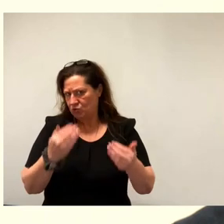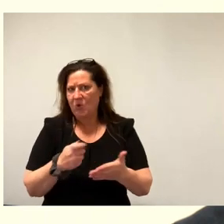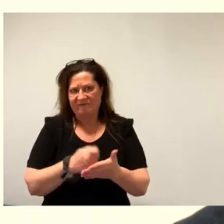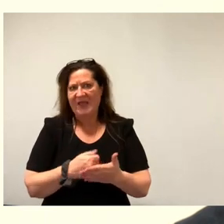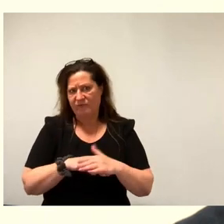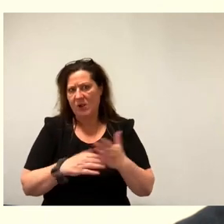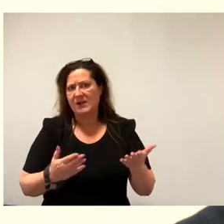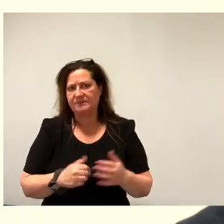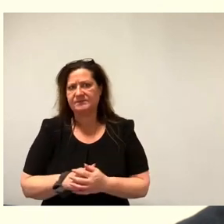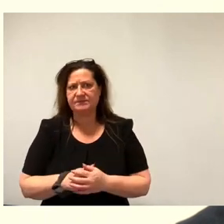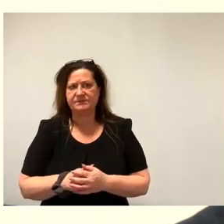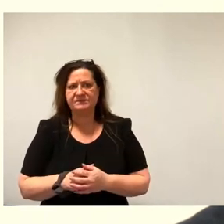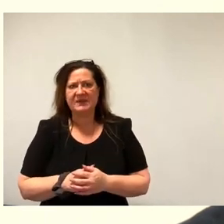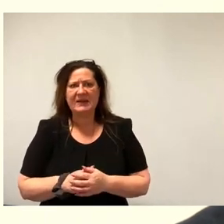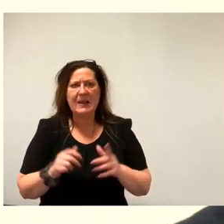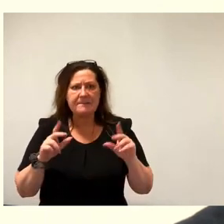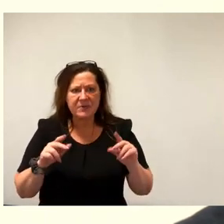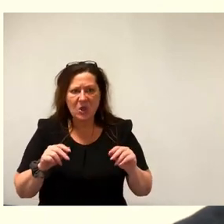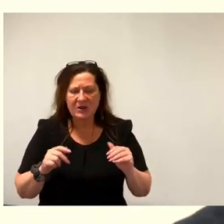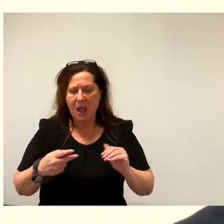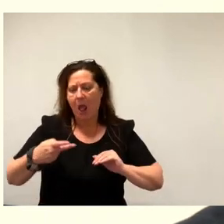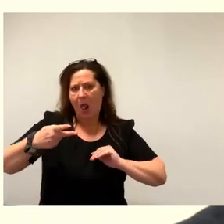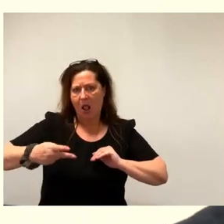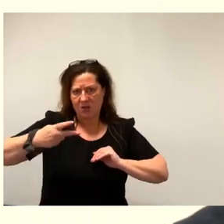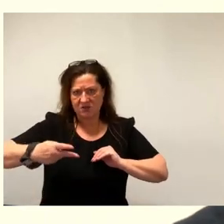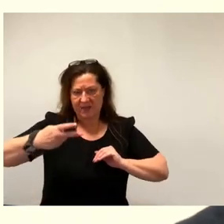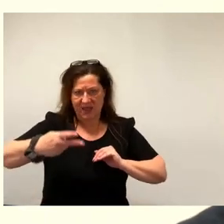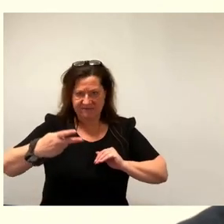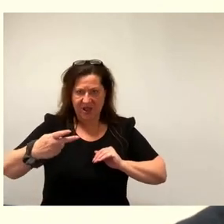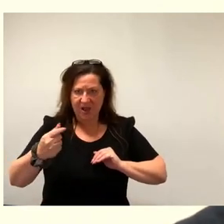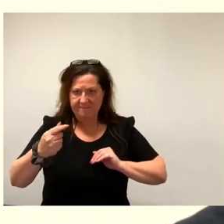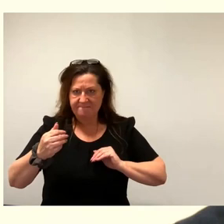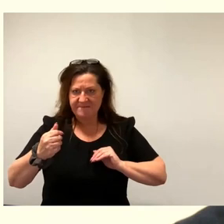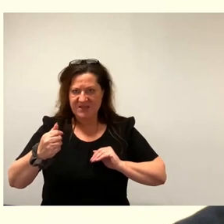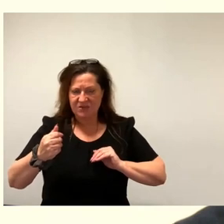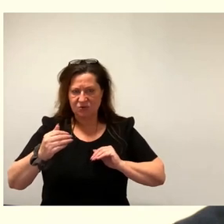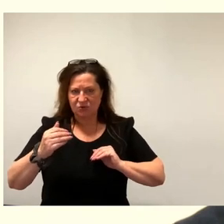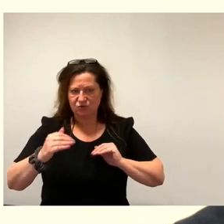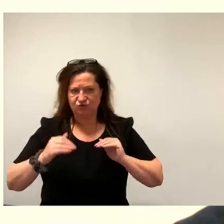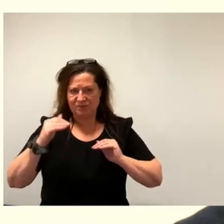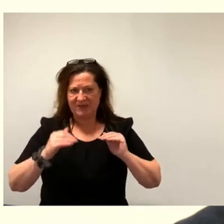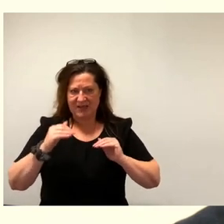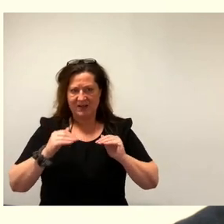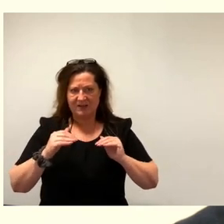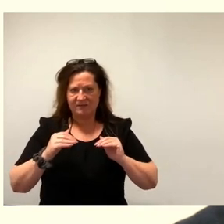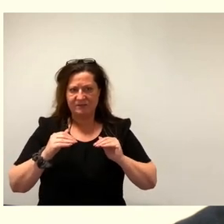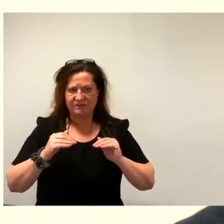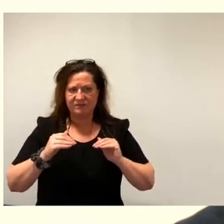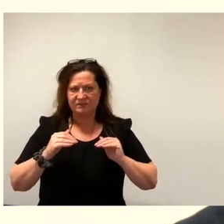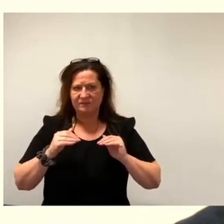Insofern erheben wir alle zwei Jahre den Mietspiegel und dieser